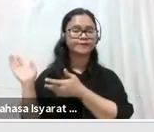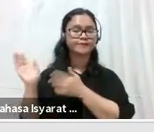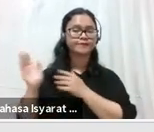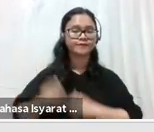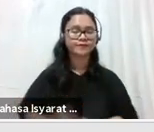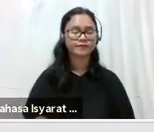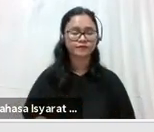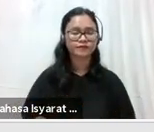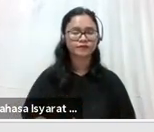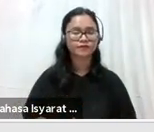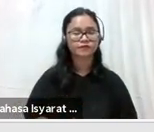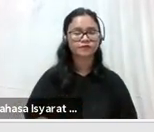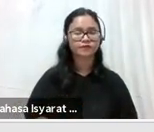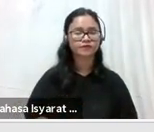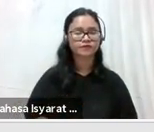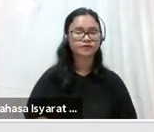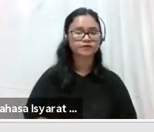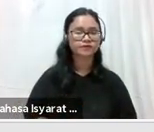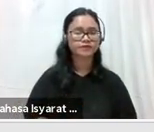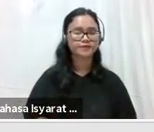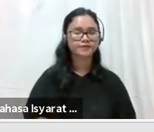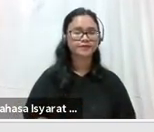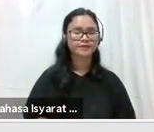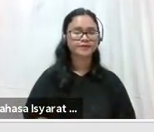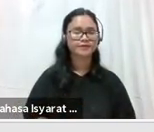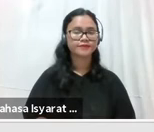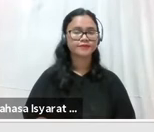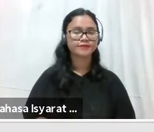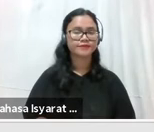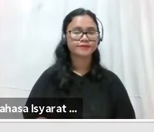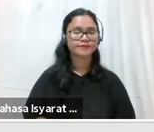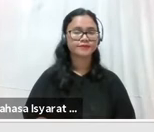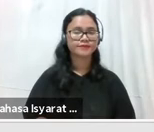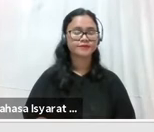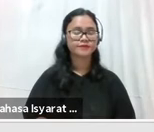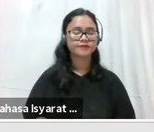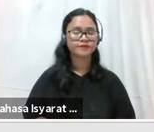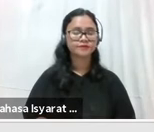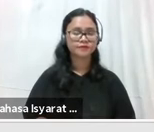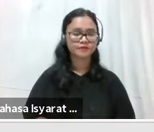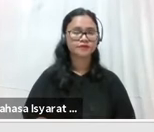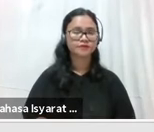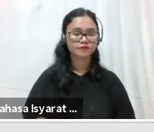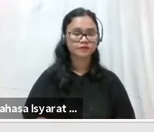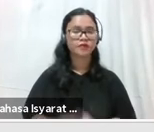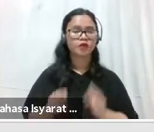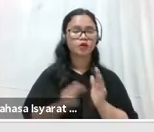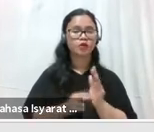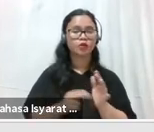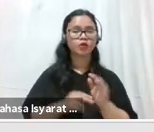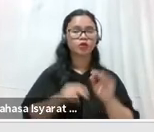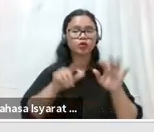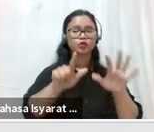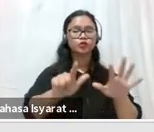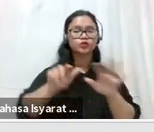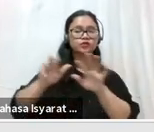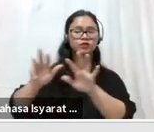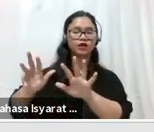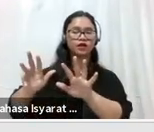Nur Asrofi dalam kurung KD2 Demak. 79,